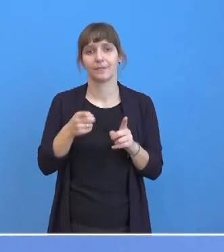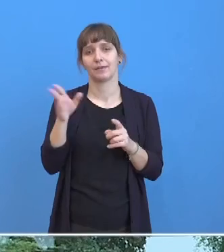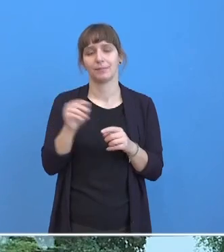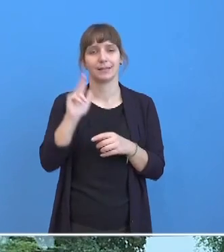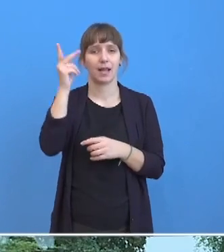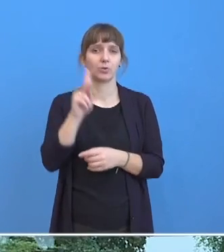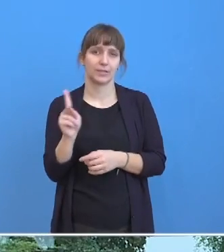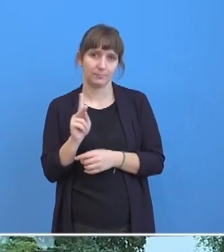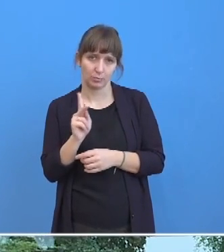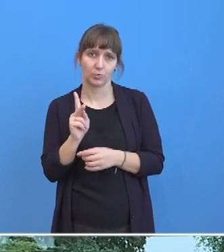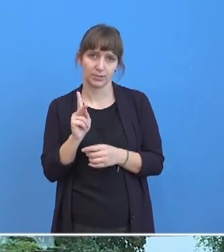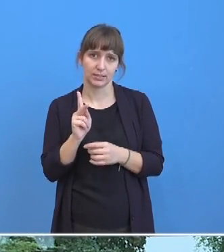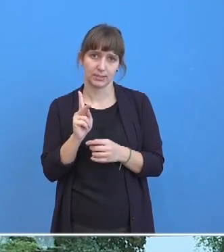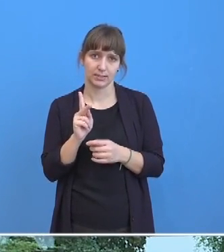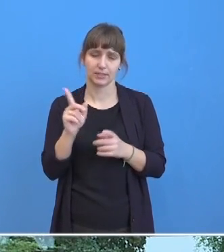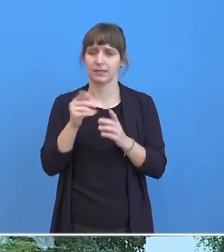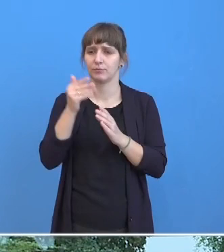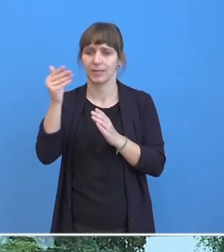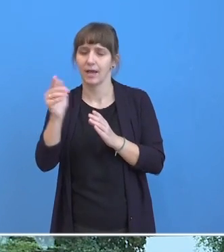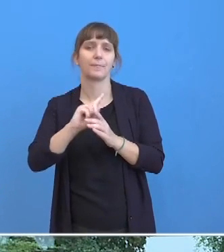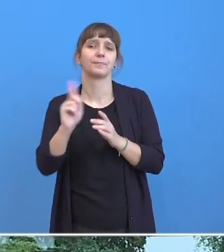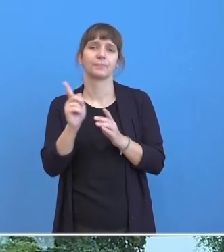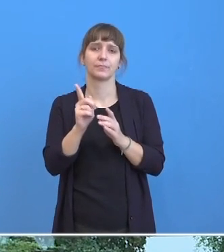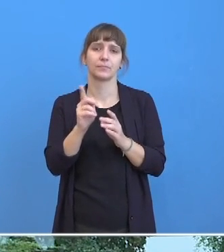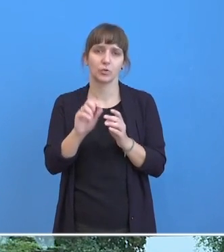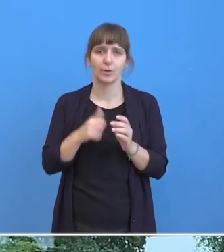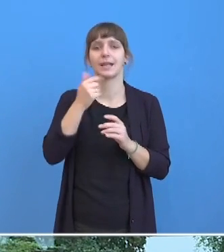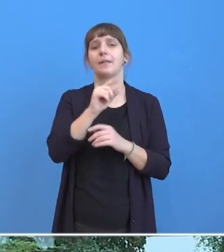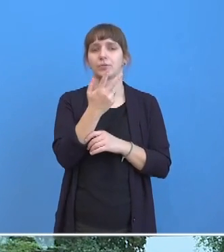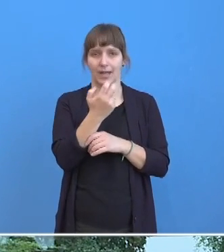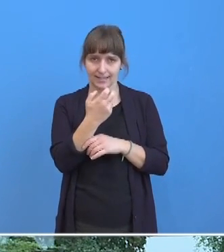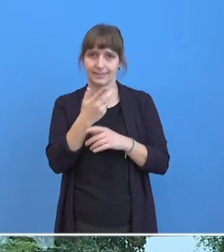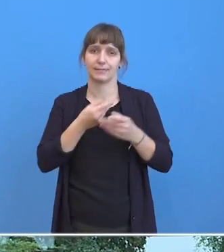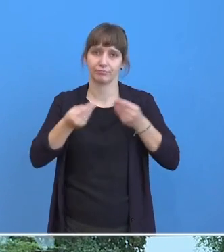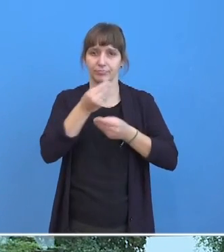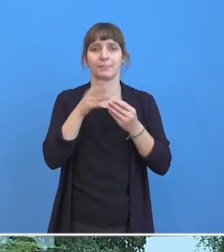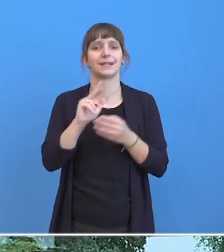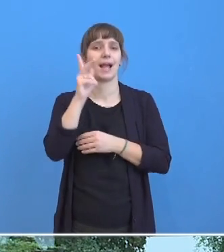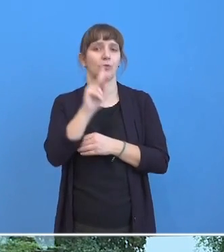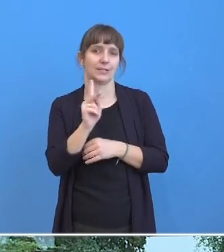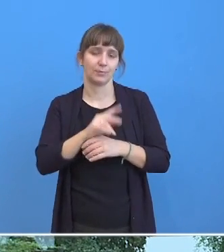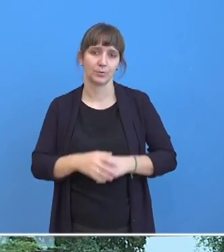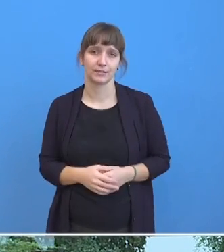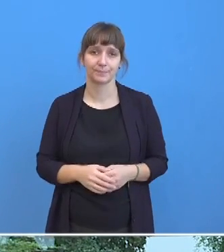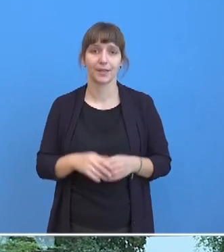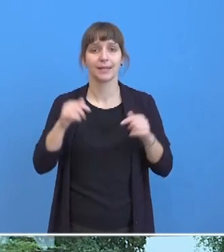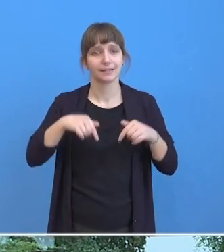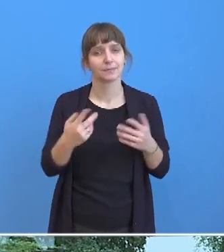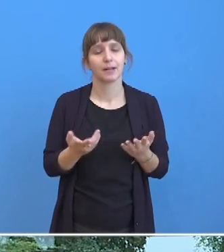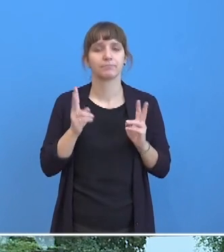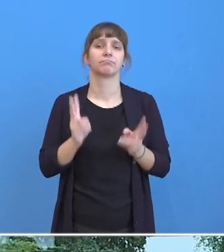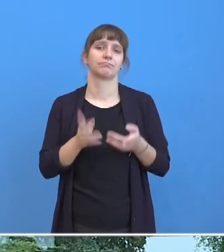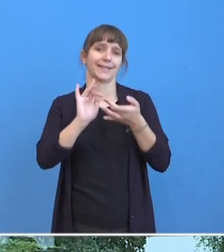stattfinden. Das machen wir dieses Mal als WebEx